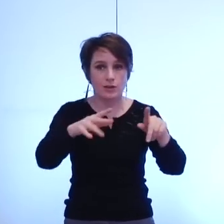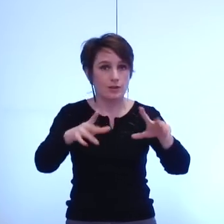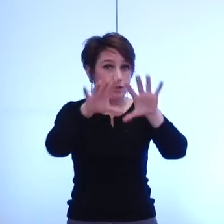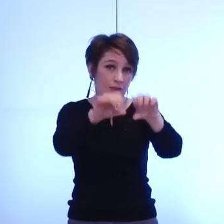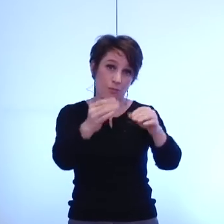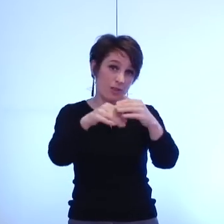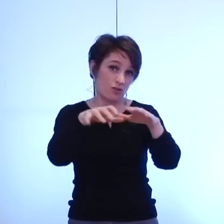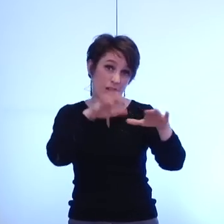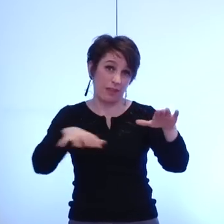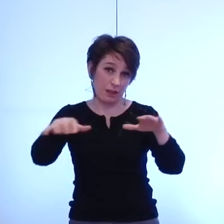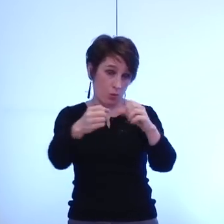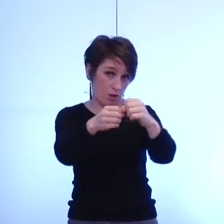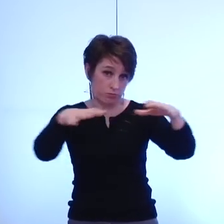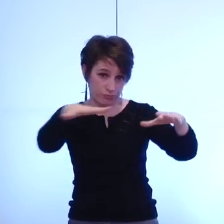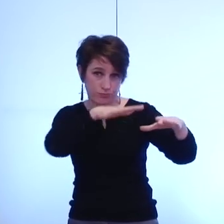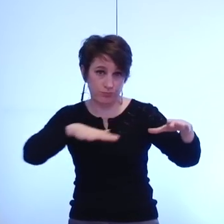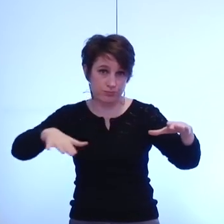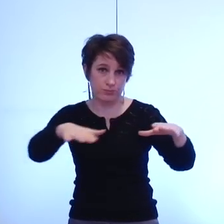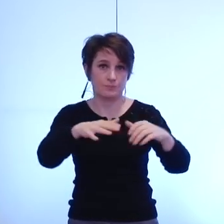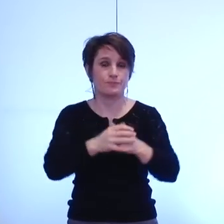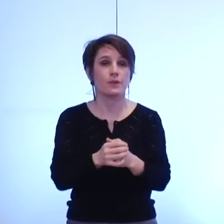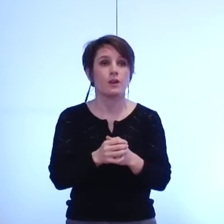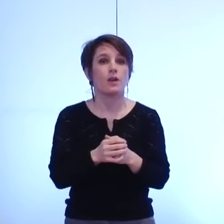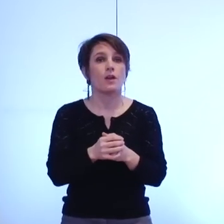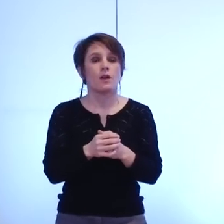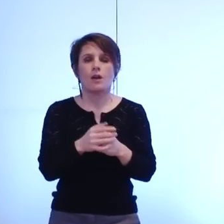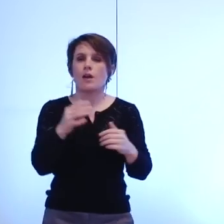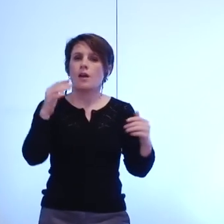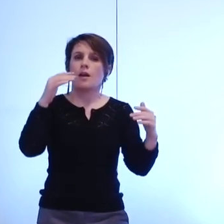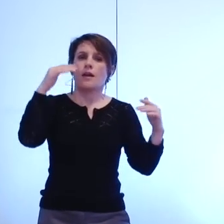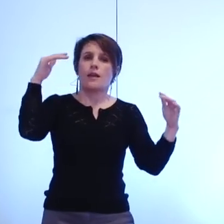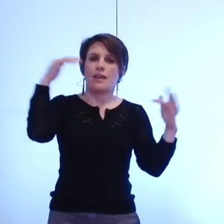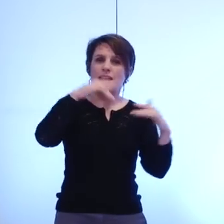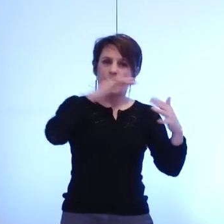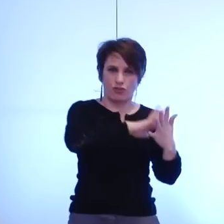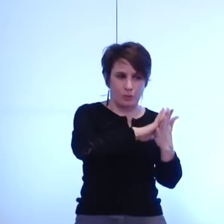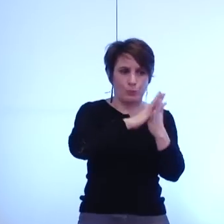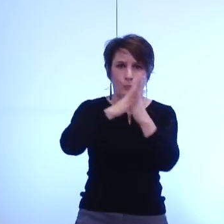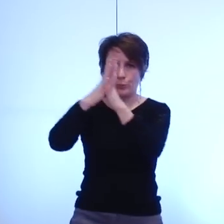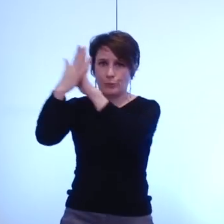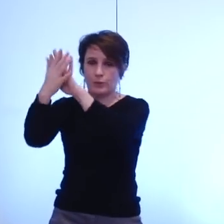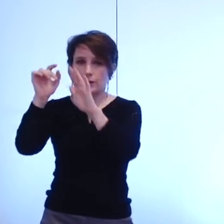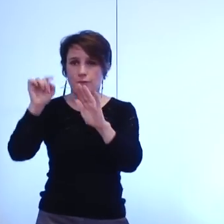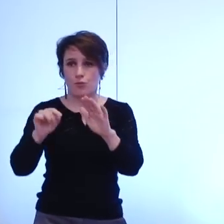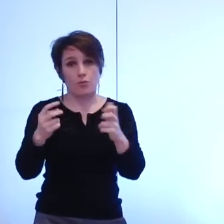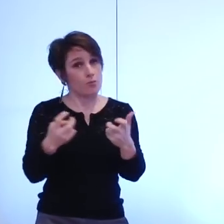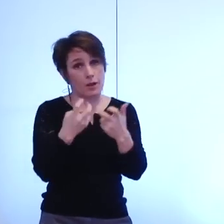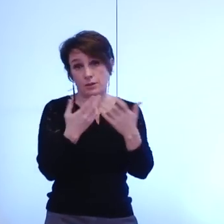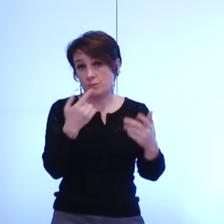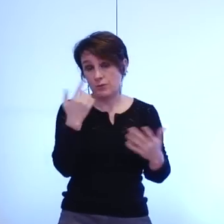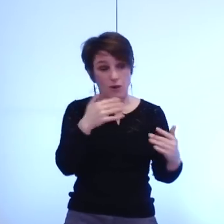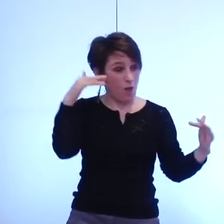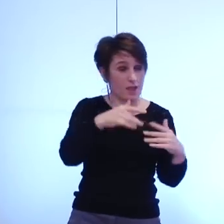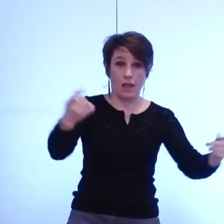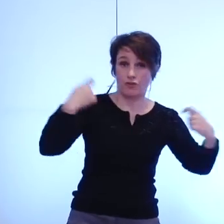ce territoire je pense dans la transition énergétique bien sûr moins consommer d'énergie